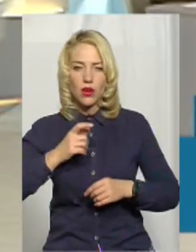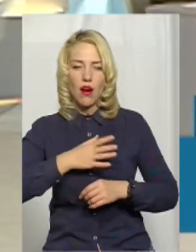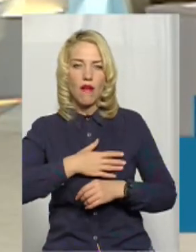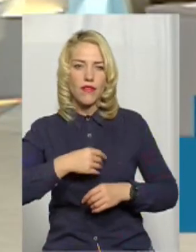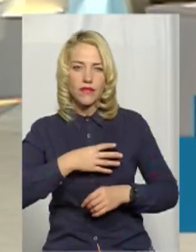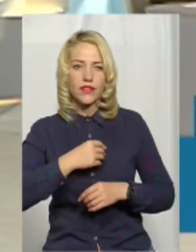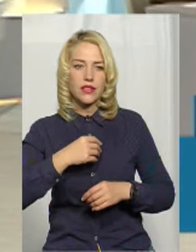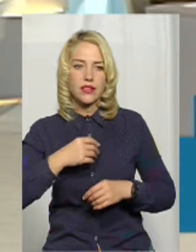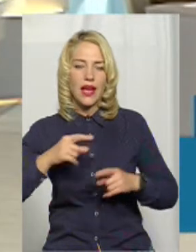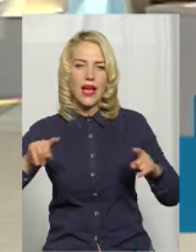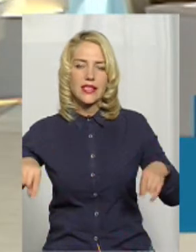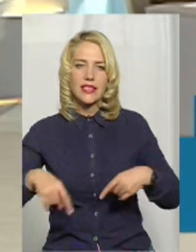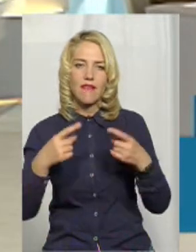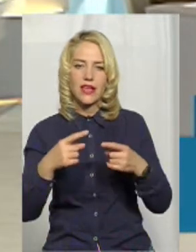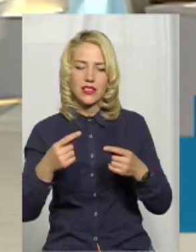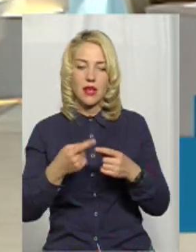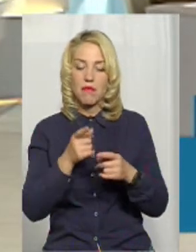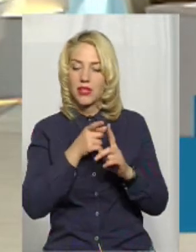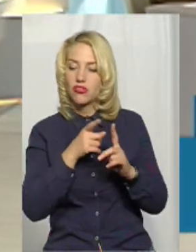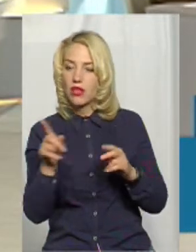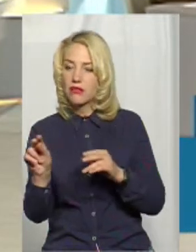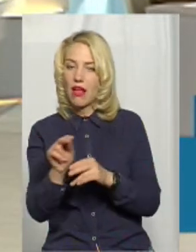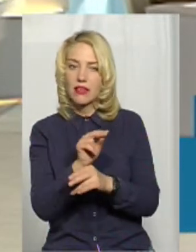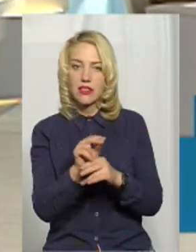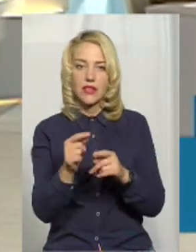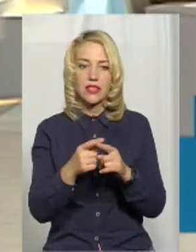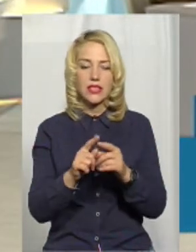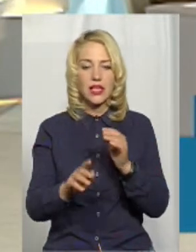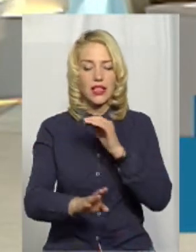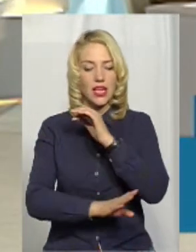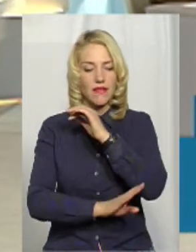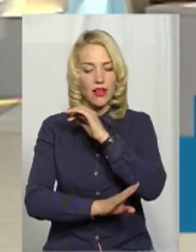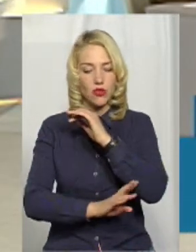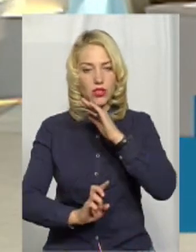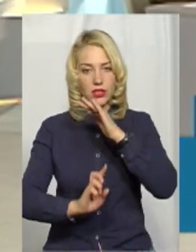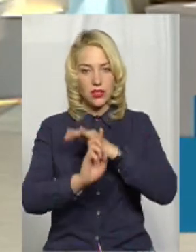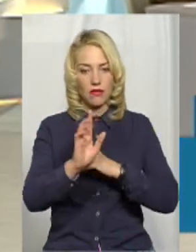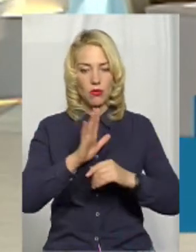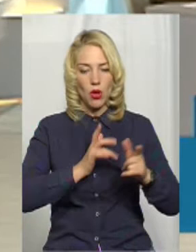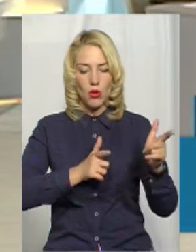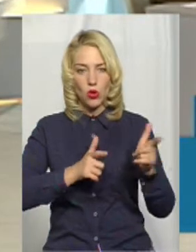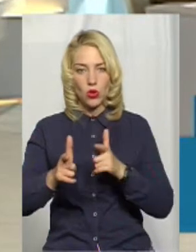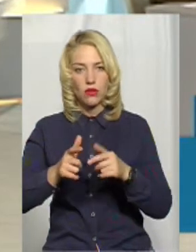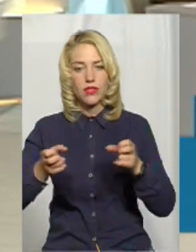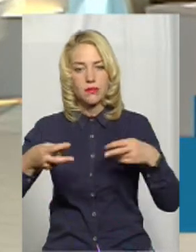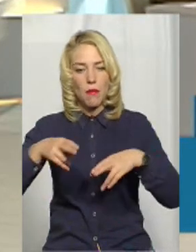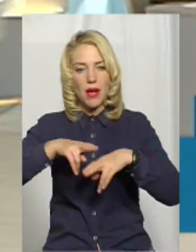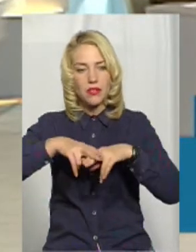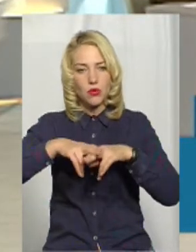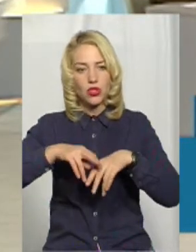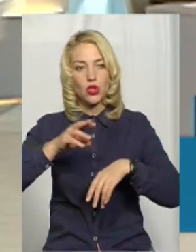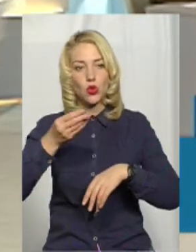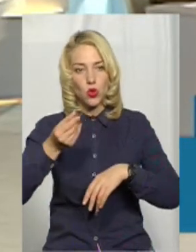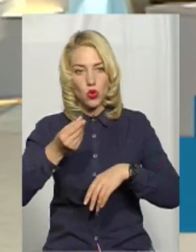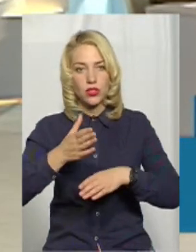під час реставрації цієї дерев'яної церкви, і підготовлені паспорти, і теж проєкт винесення мерз. І, звісно ж,